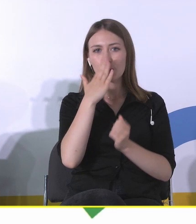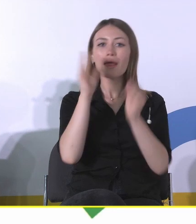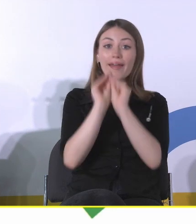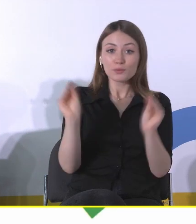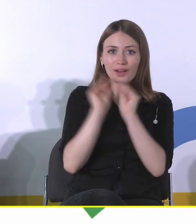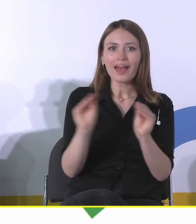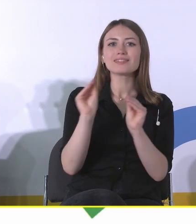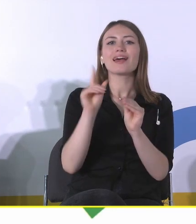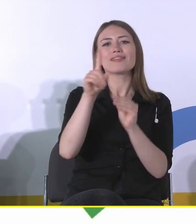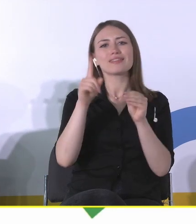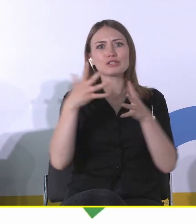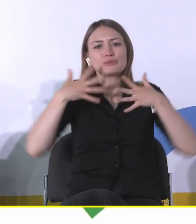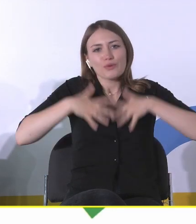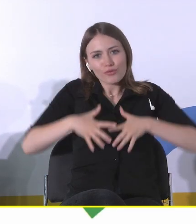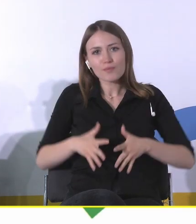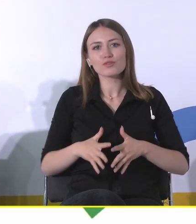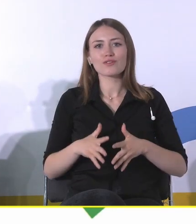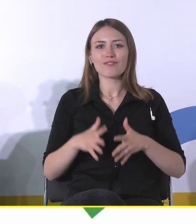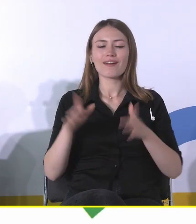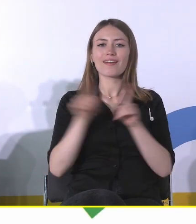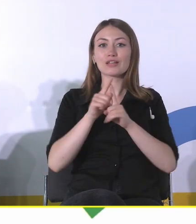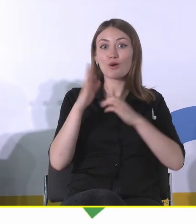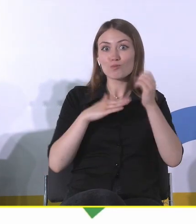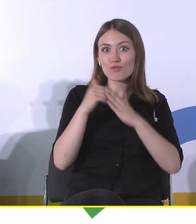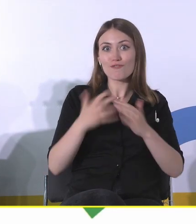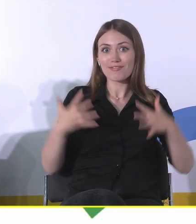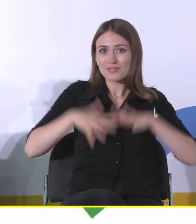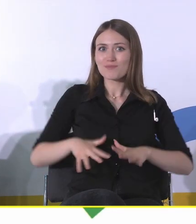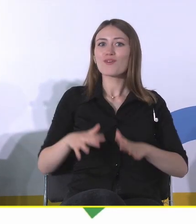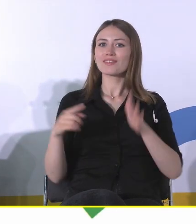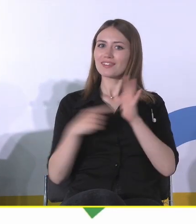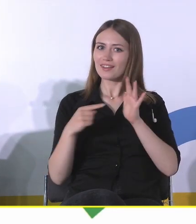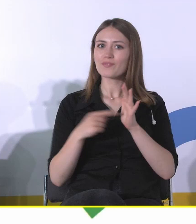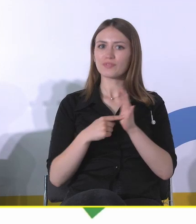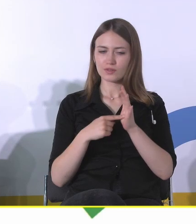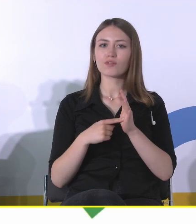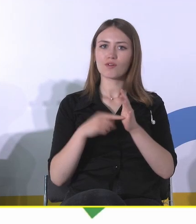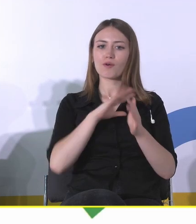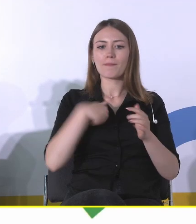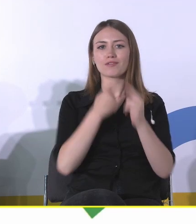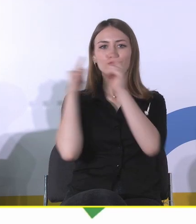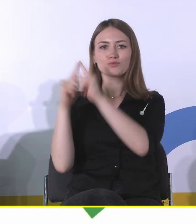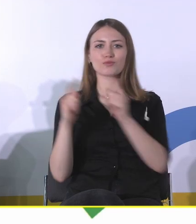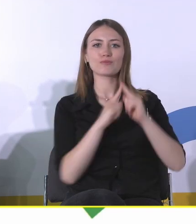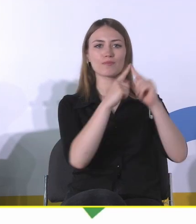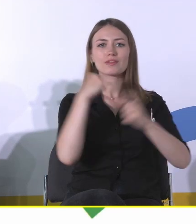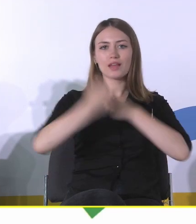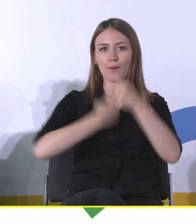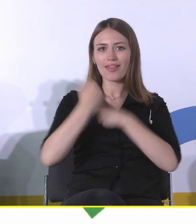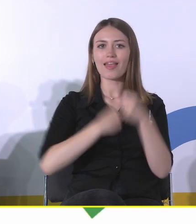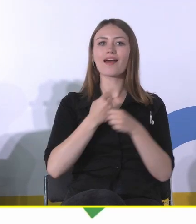i tutaj ta budowa tożsamości jest tym, wokół czego koncentrujemy swoje działania także w kontekście